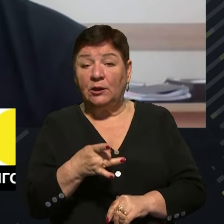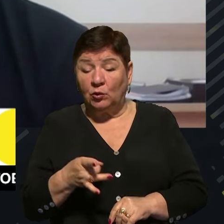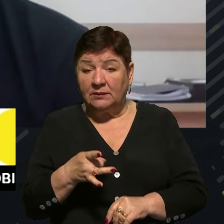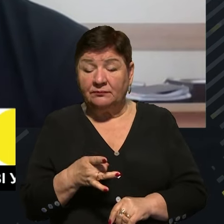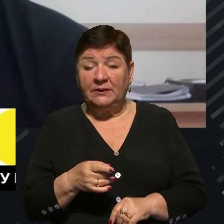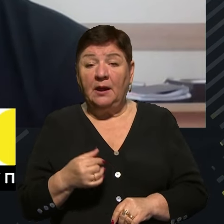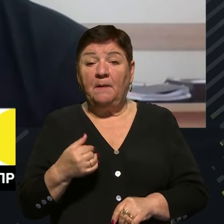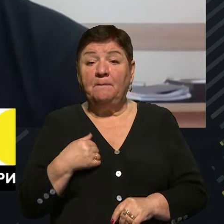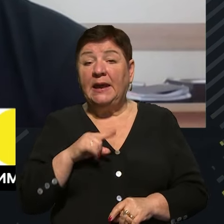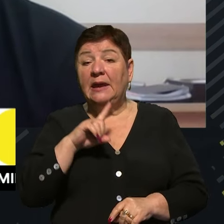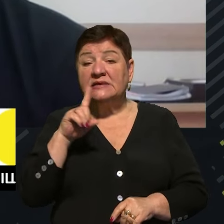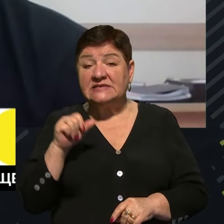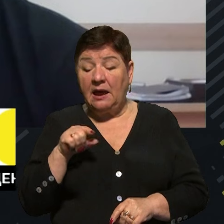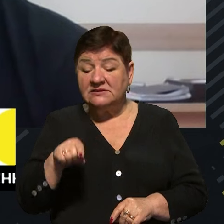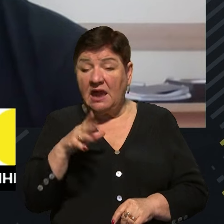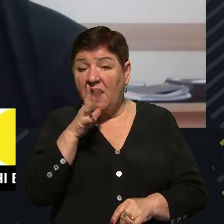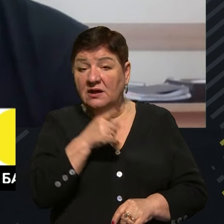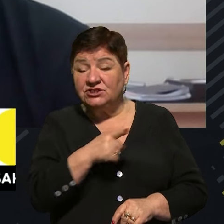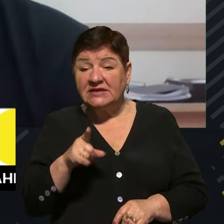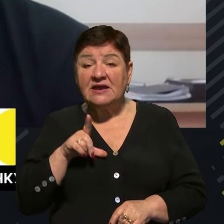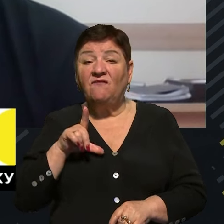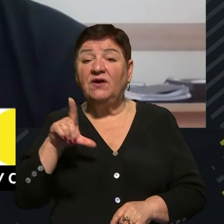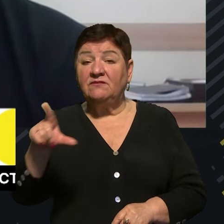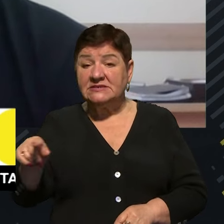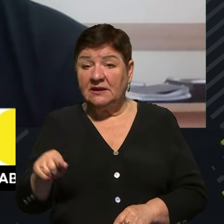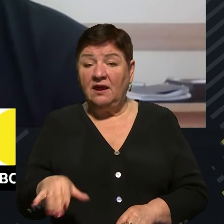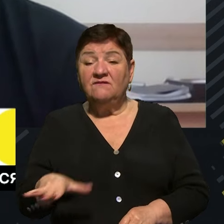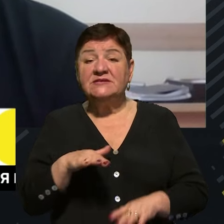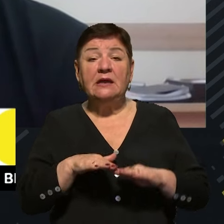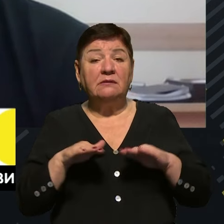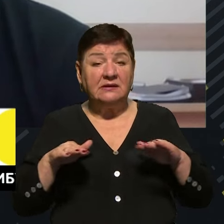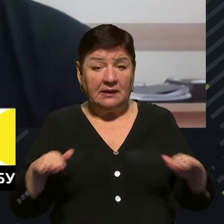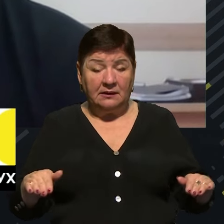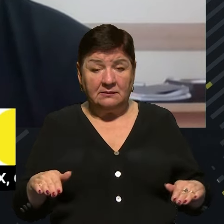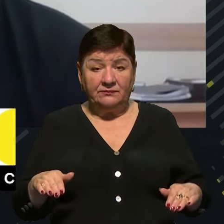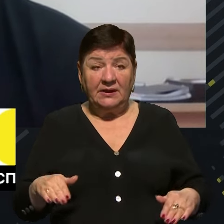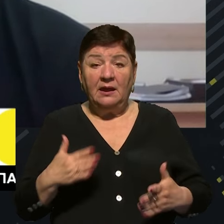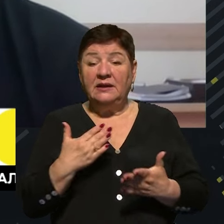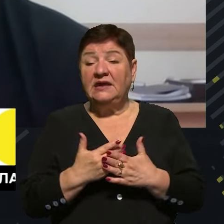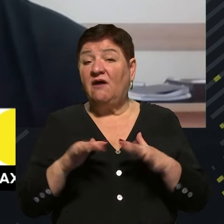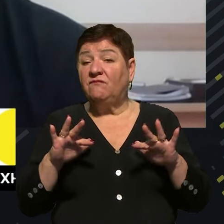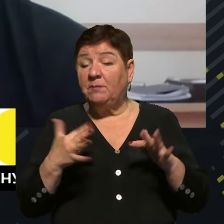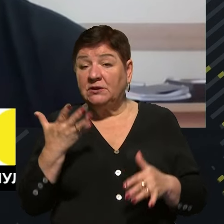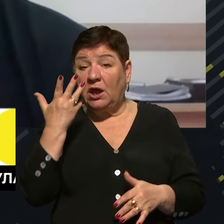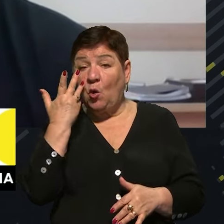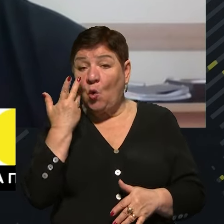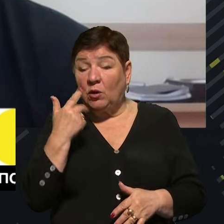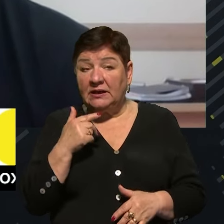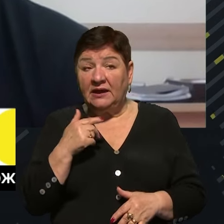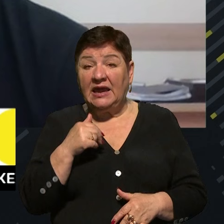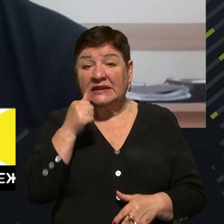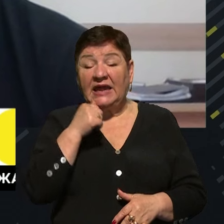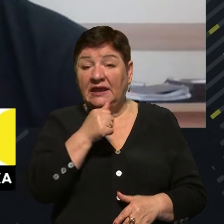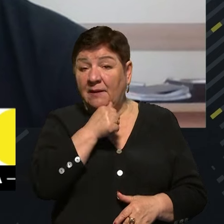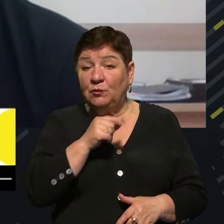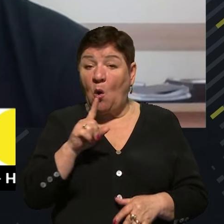за цей час вивезли всіх дітей. Хоча є випадки, коли вони таємно